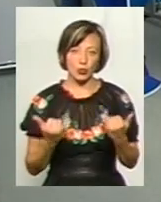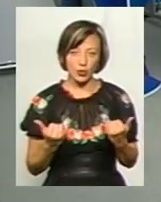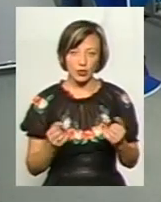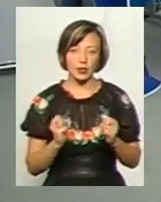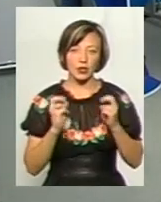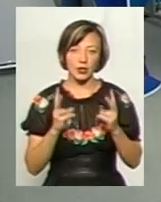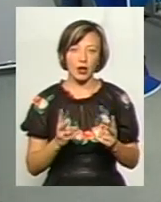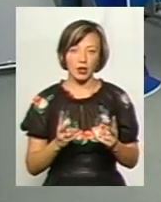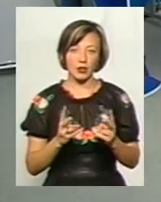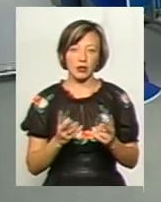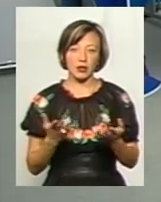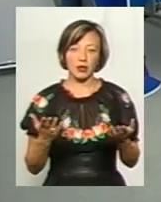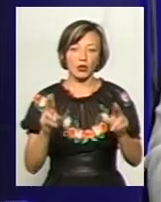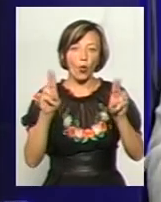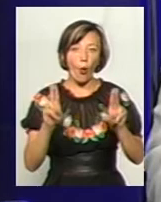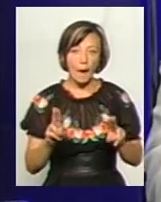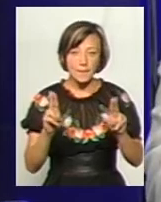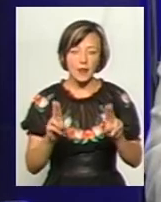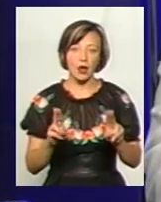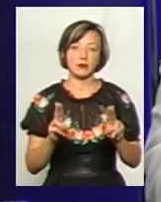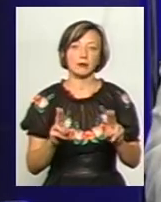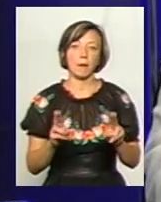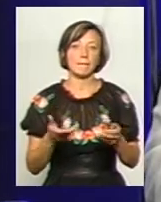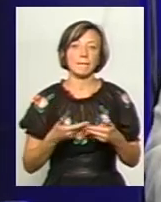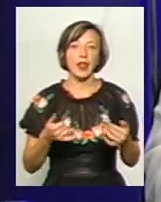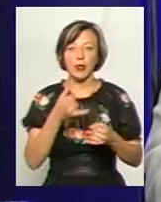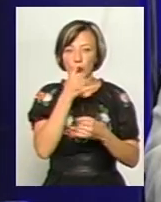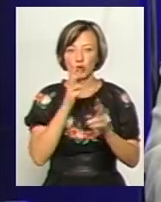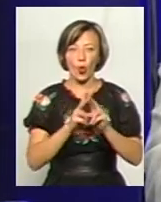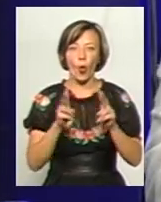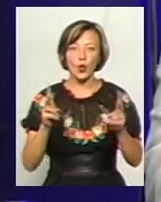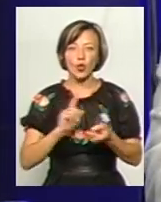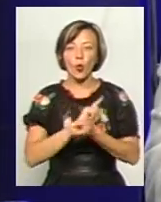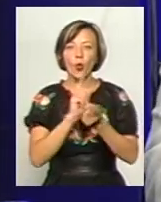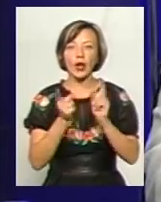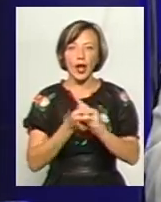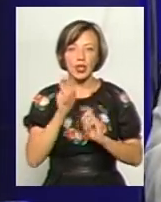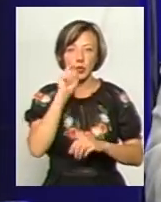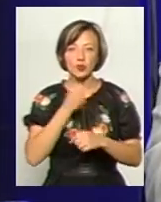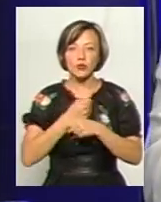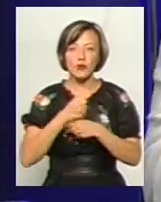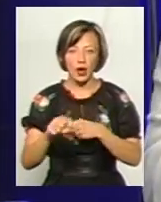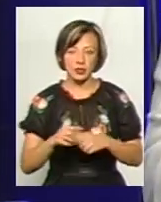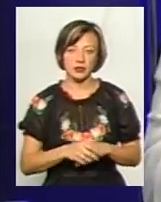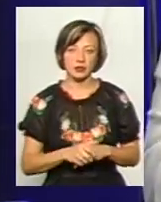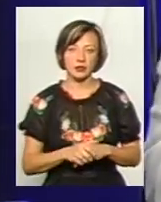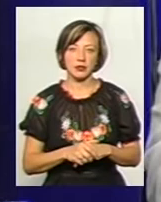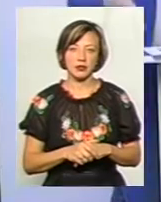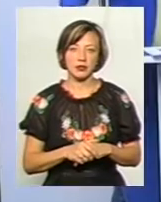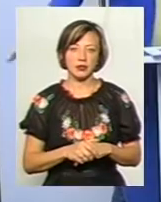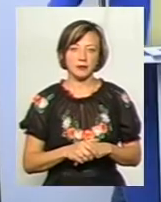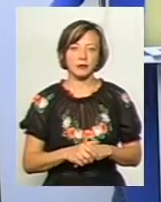як догма, або одна із тез. Ми не можемо когось українізувати. Тобто це не має бути щось законодавчо?